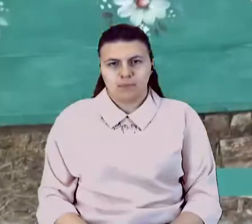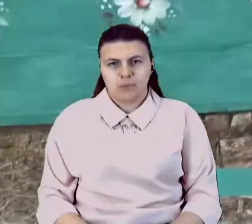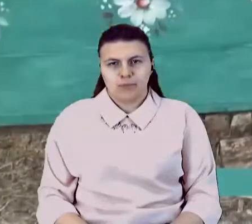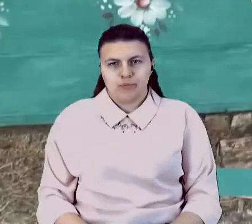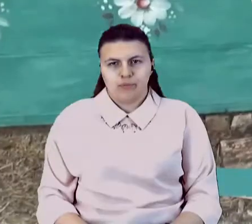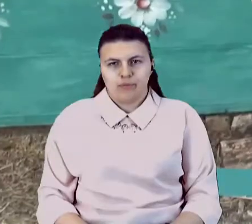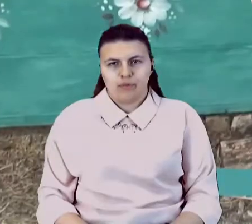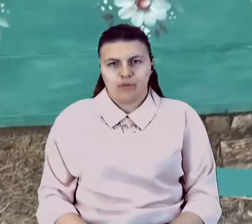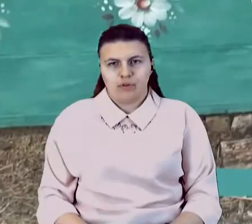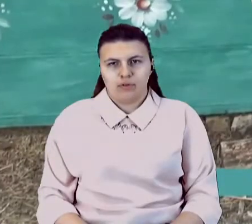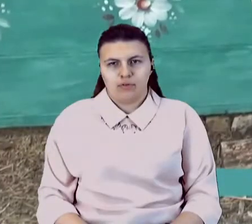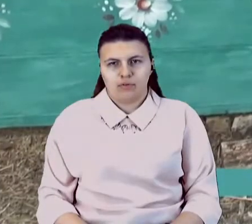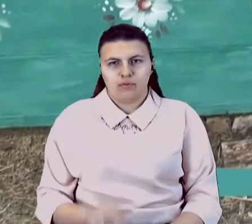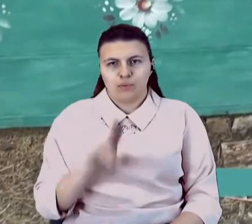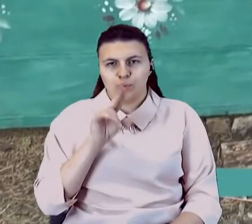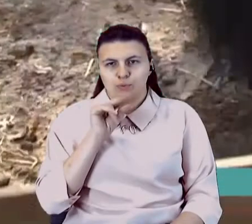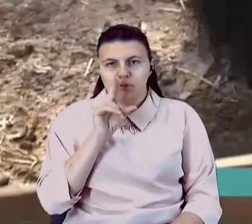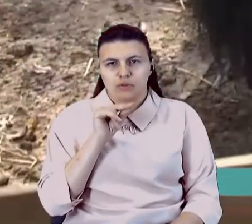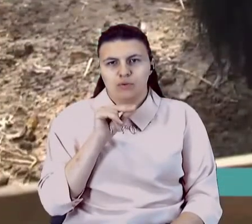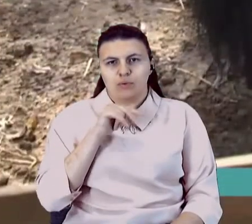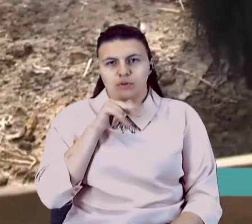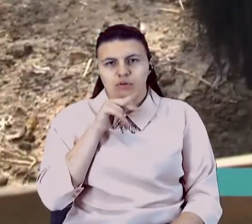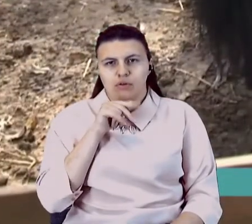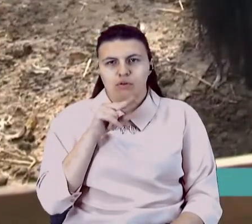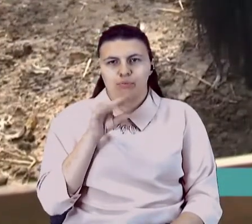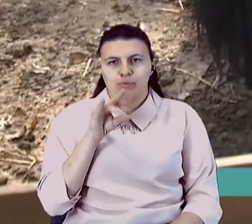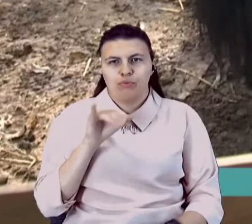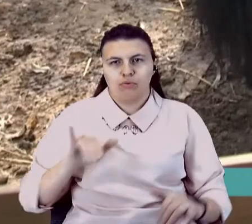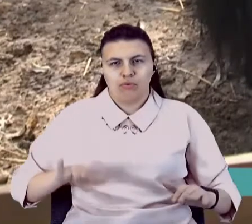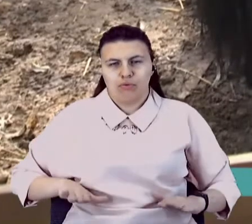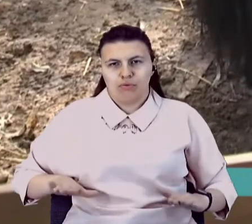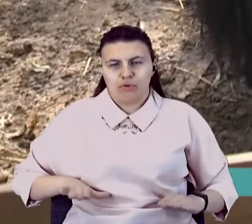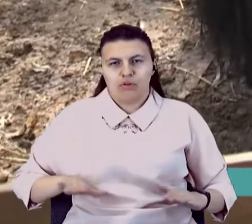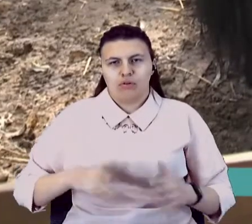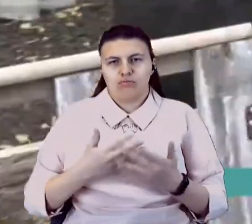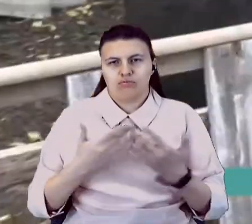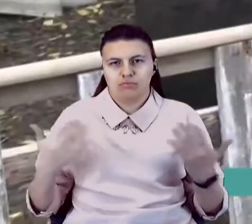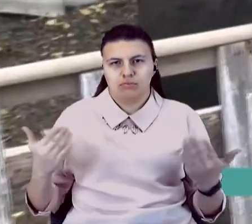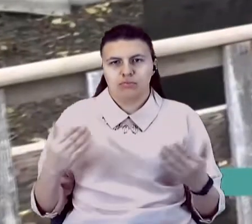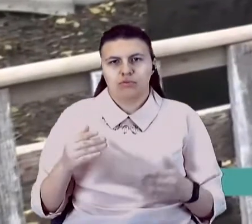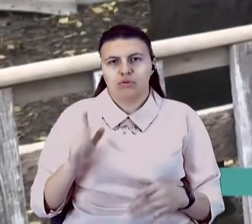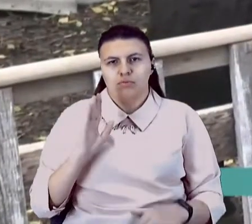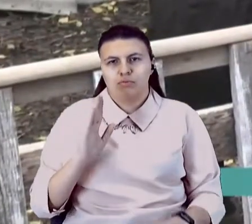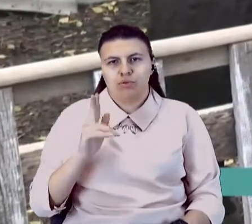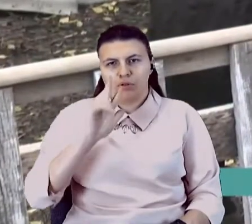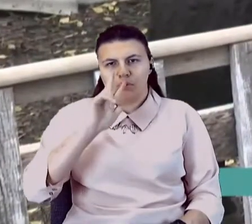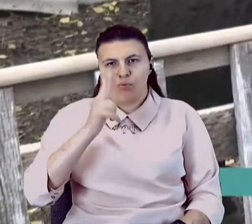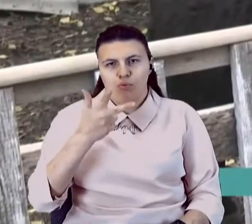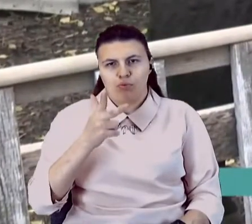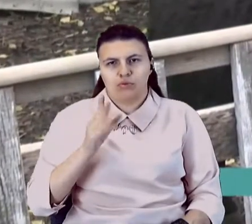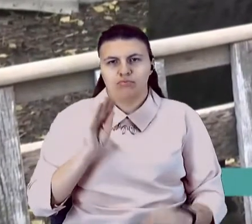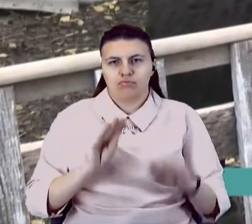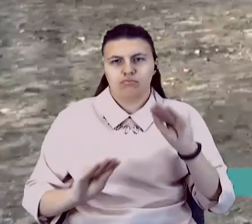Гуси, козенят, понів та інших тварин на цьому подвір'ї пенсіонер Юрій збирав протягом трьох років. Так облаштував